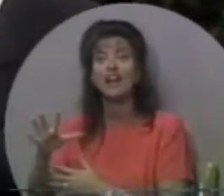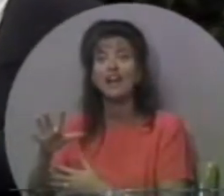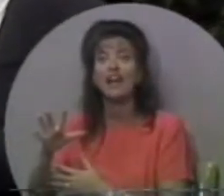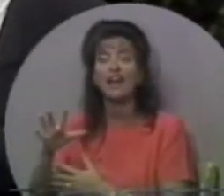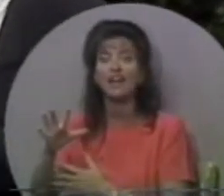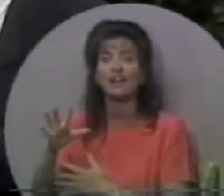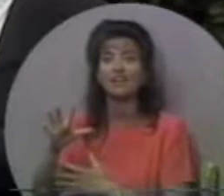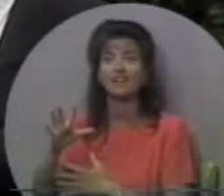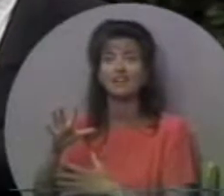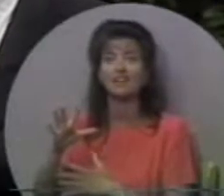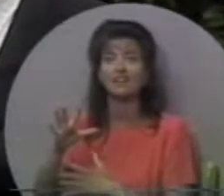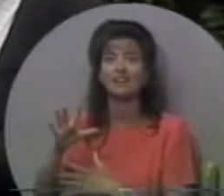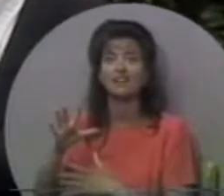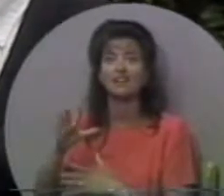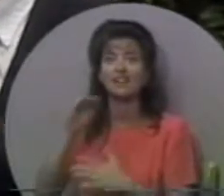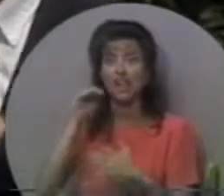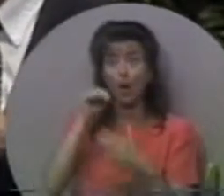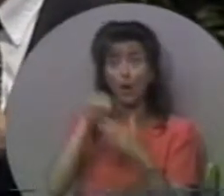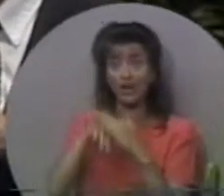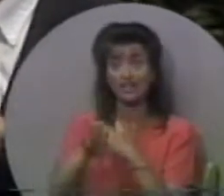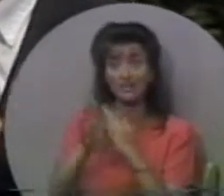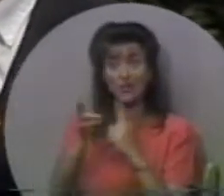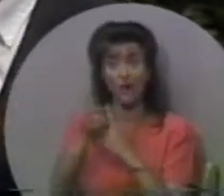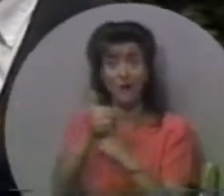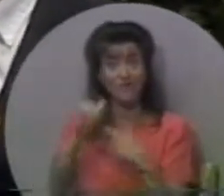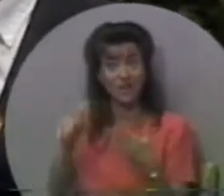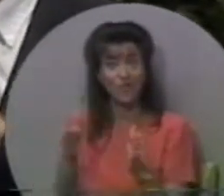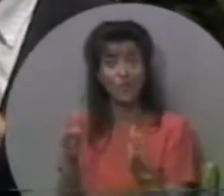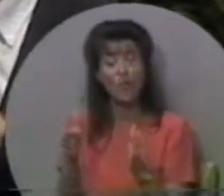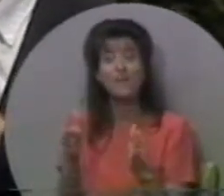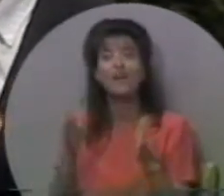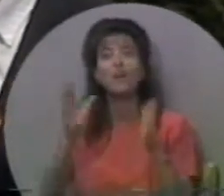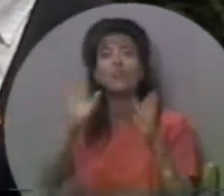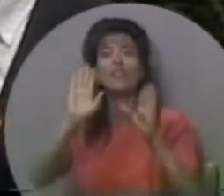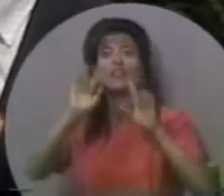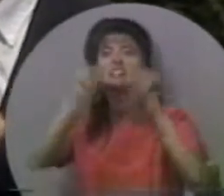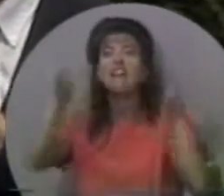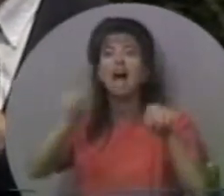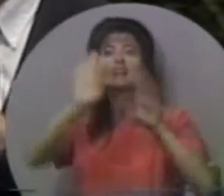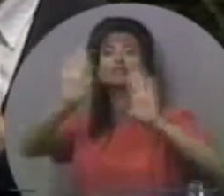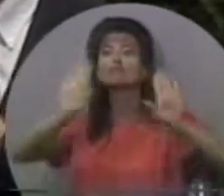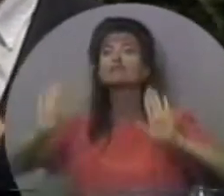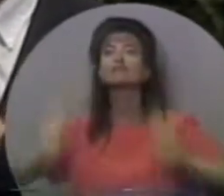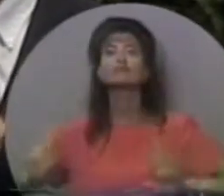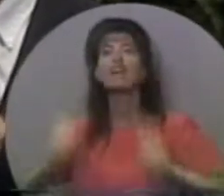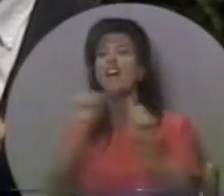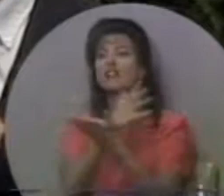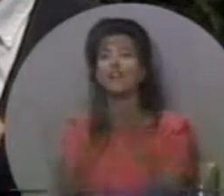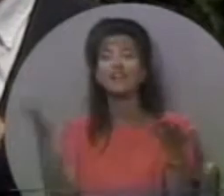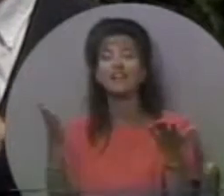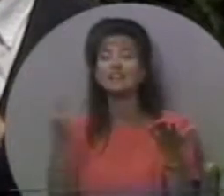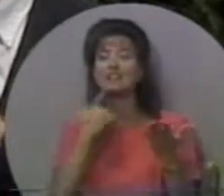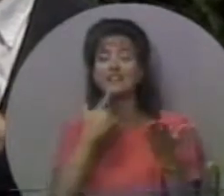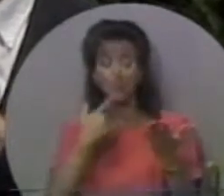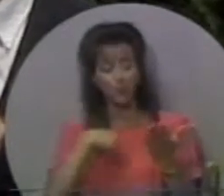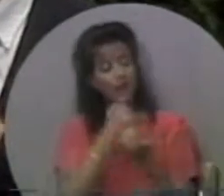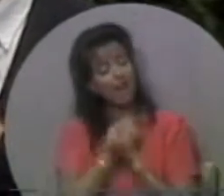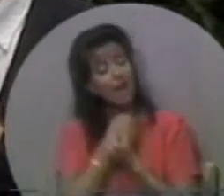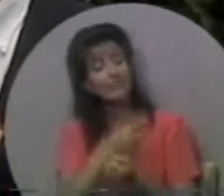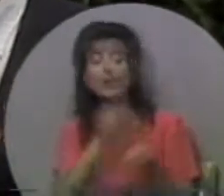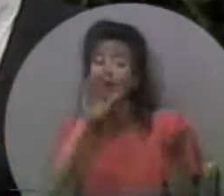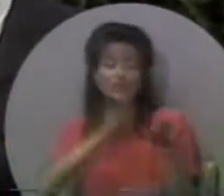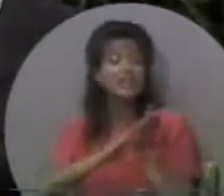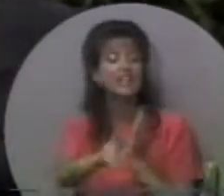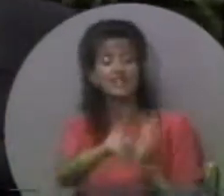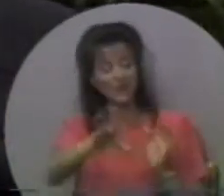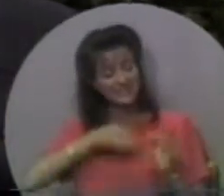написали, ми любимо тебе, ми прощаємо тебе, те відновлення. І вони привезли йому новий костюм,